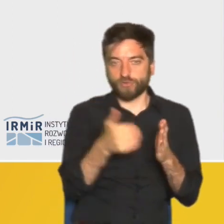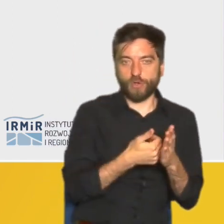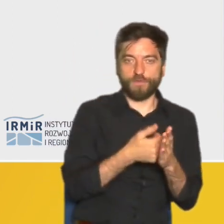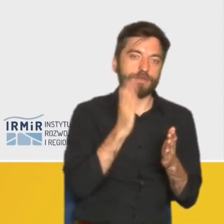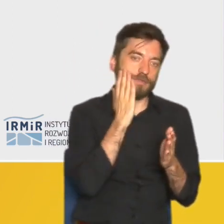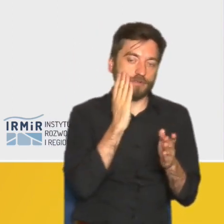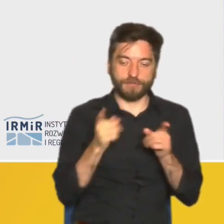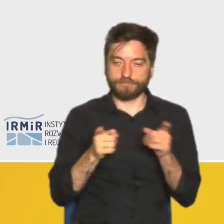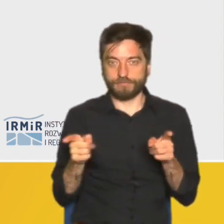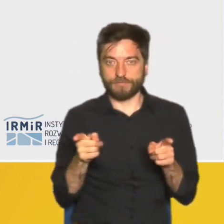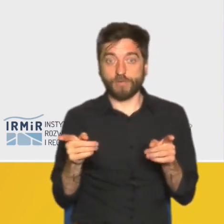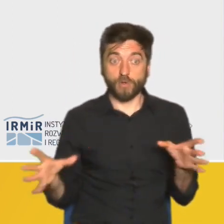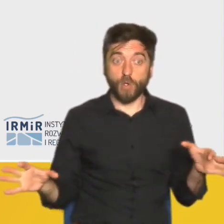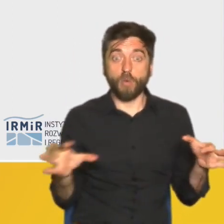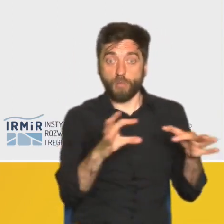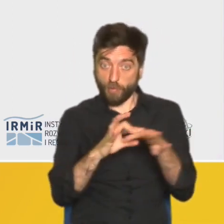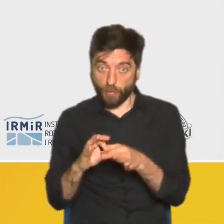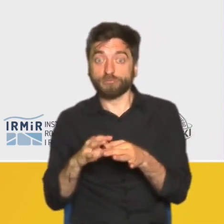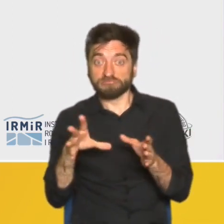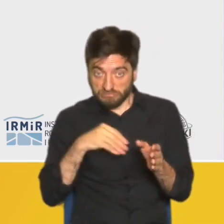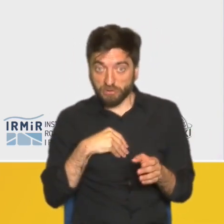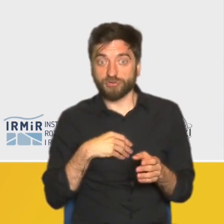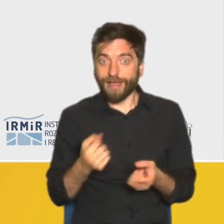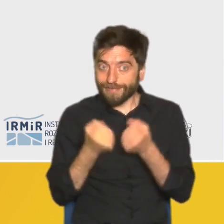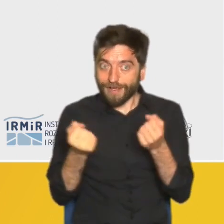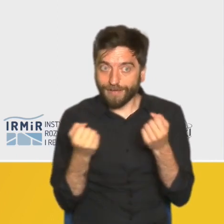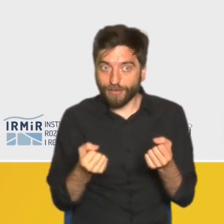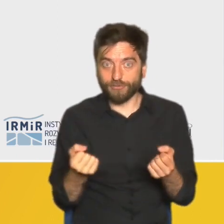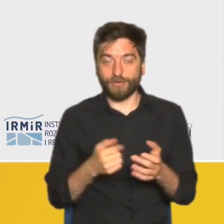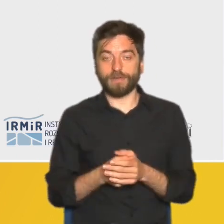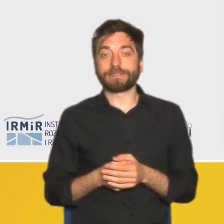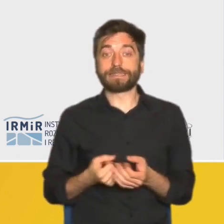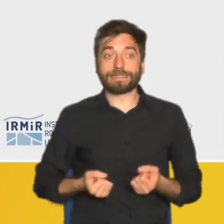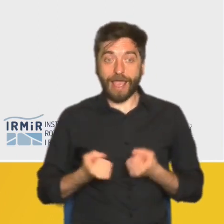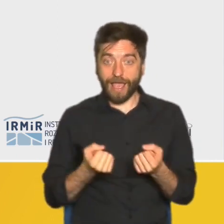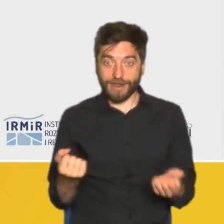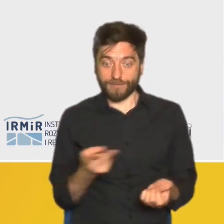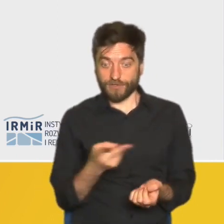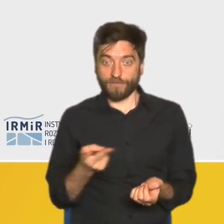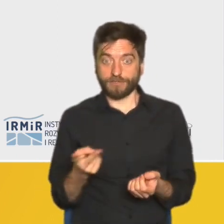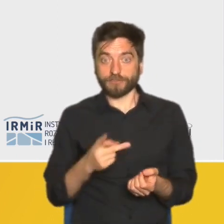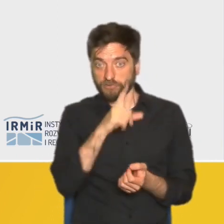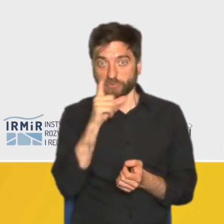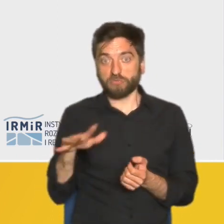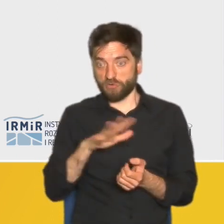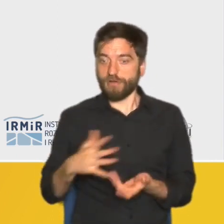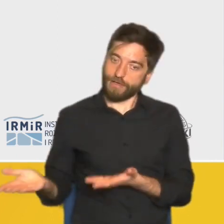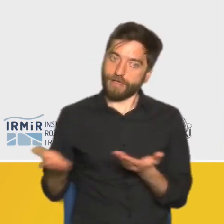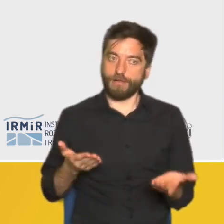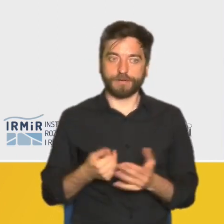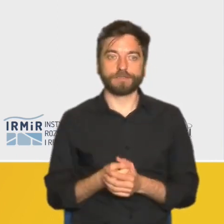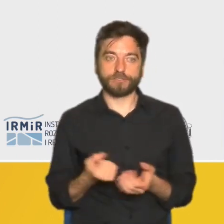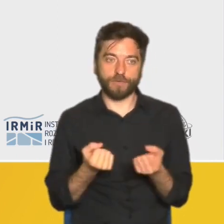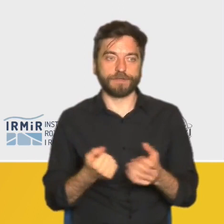jakby bardzo zaangażować i jakby można tutaj zaktywizować pewien kapitał społeczny wobec tych braków